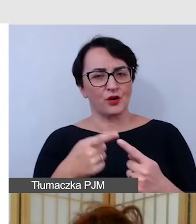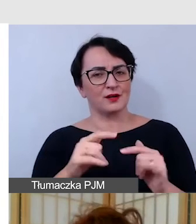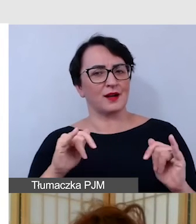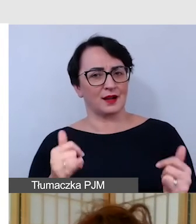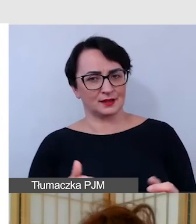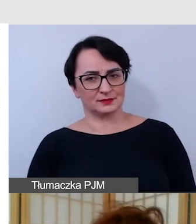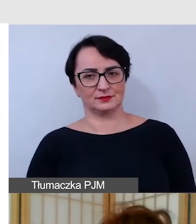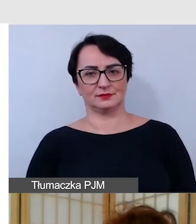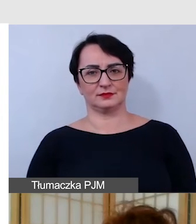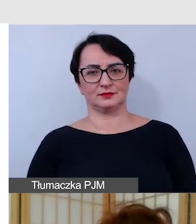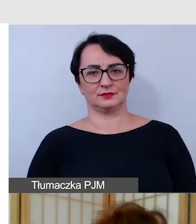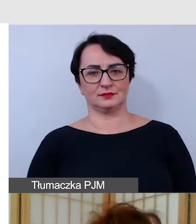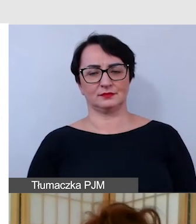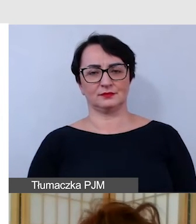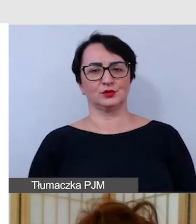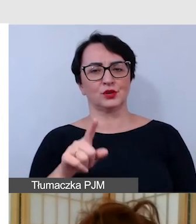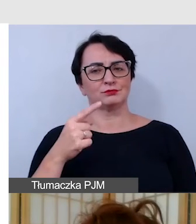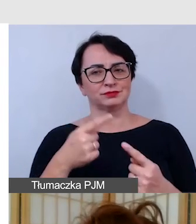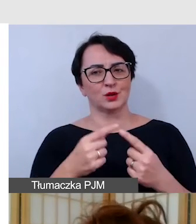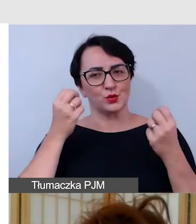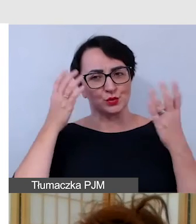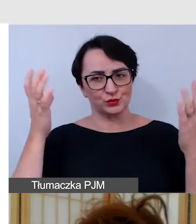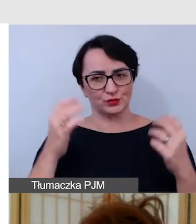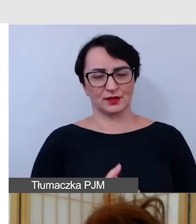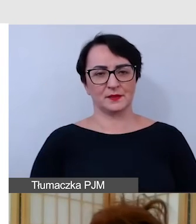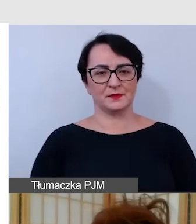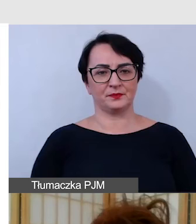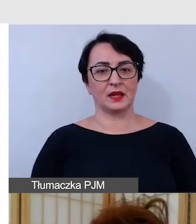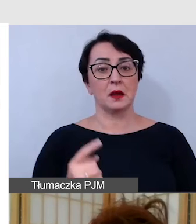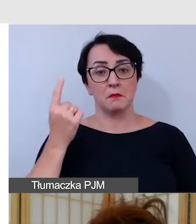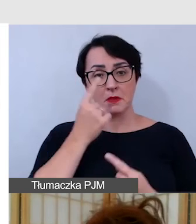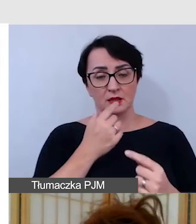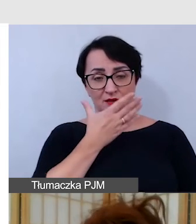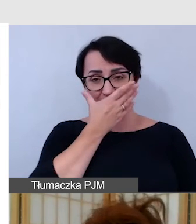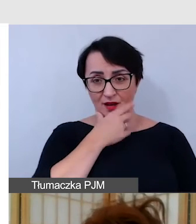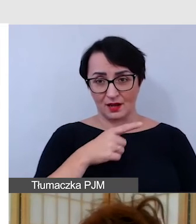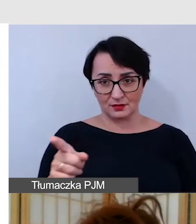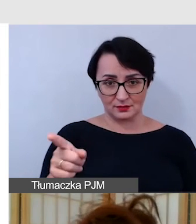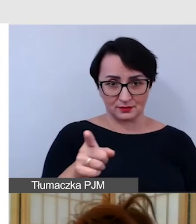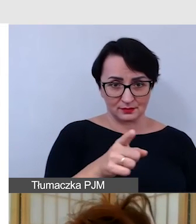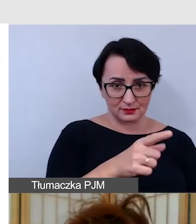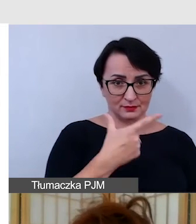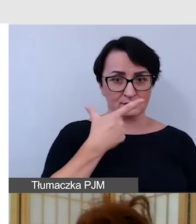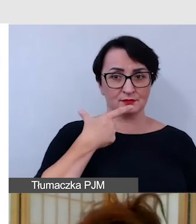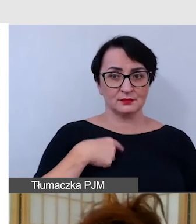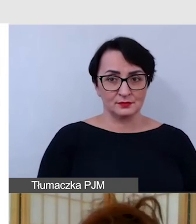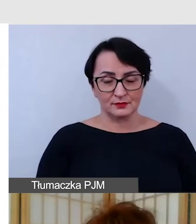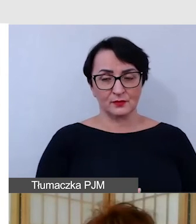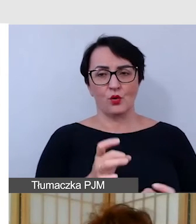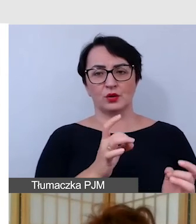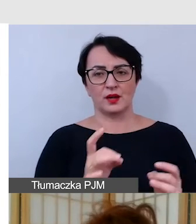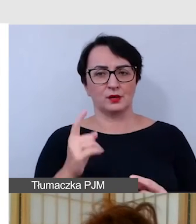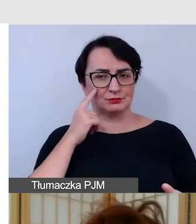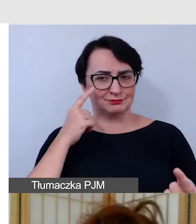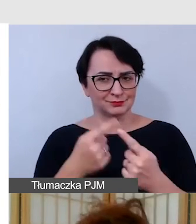tak bym powiedziała kulturowo i myślimy, że każdy, kto spojrzy na te buźki, które tutaj umieściłam jako przykład